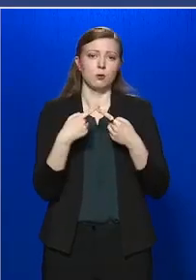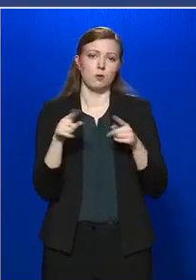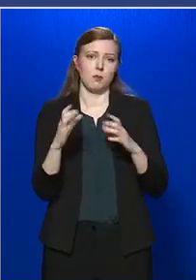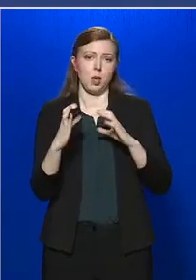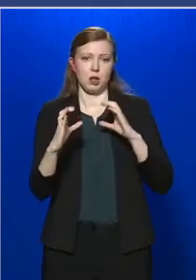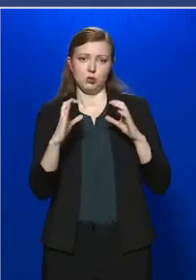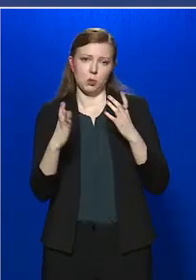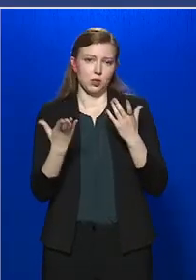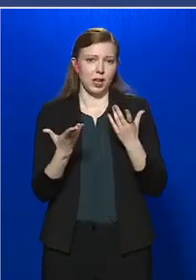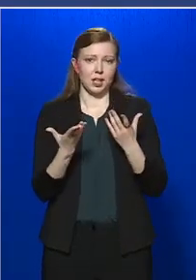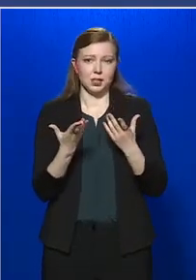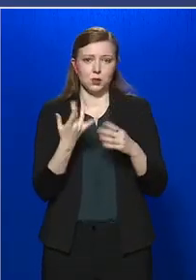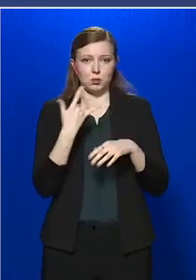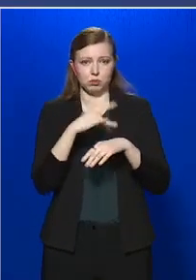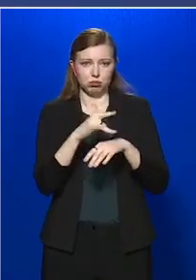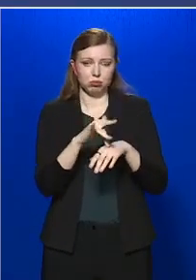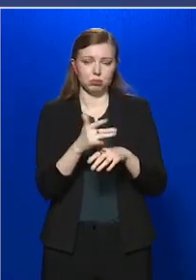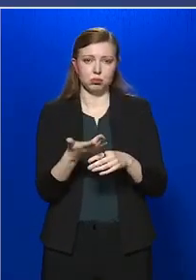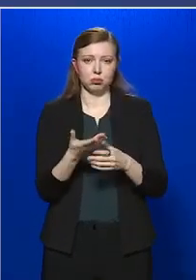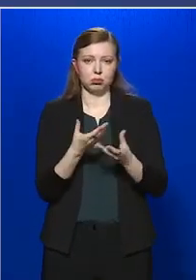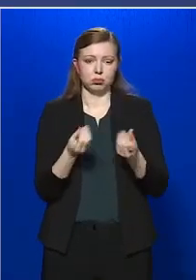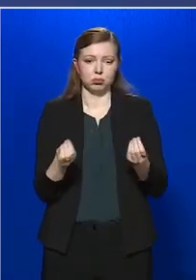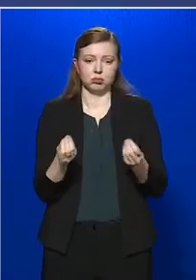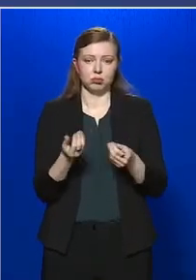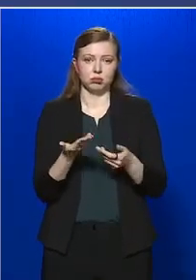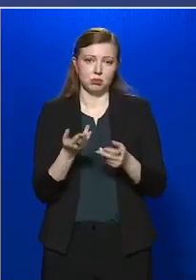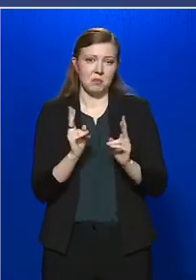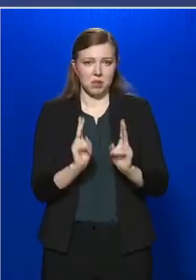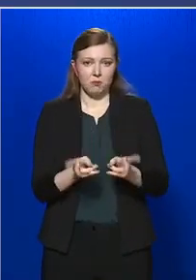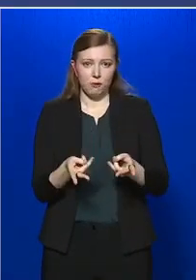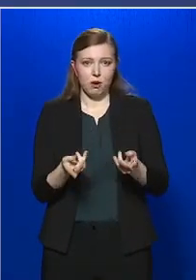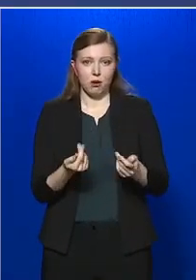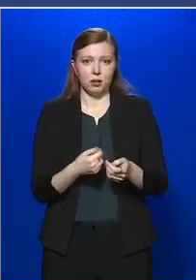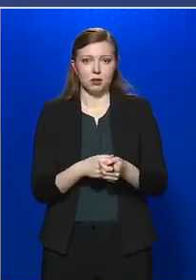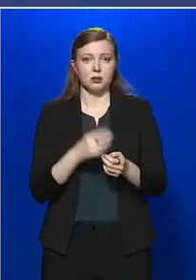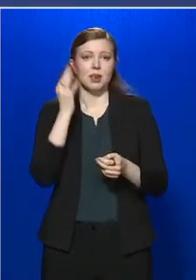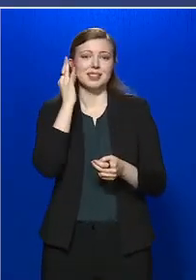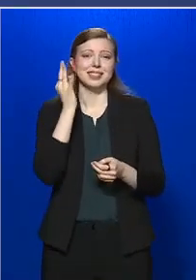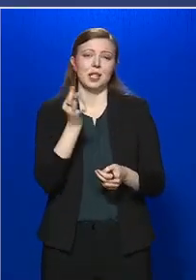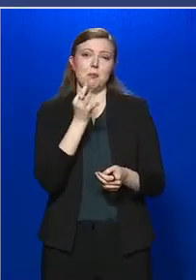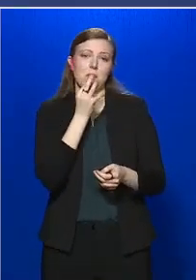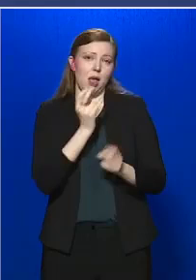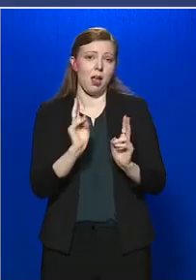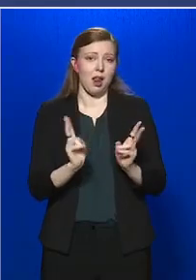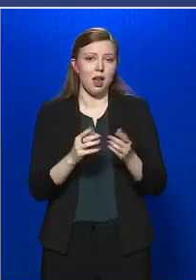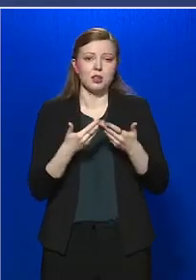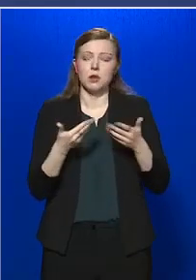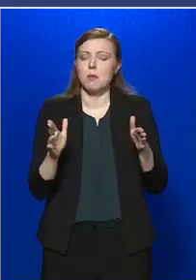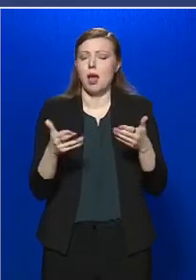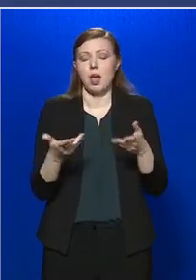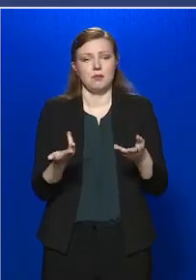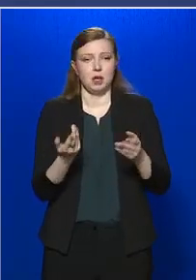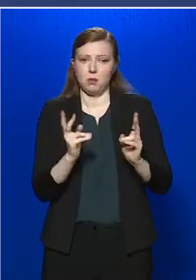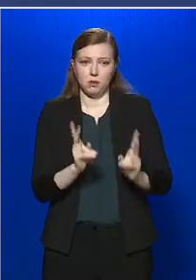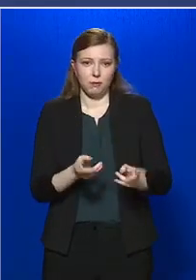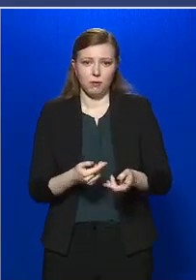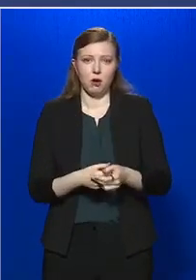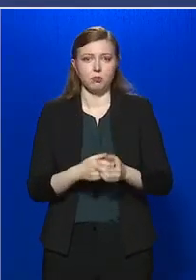eszközzel, amelyben rendelkezésre áll Skype lehetősége, vagy bármi más